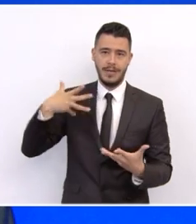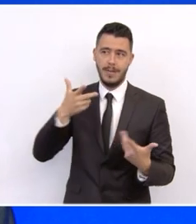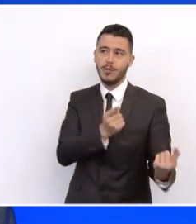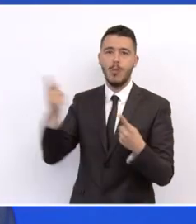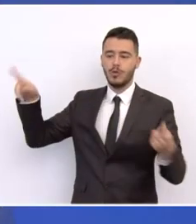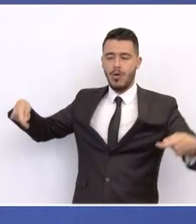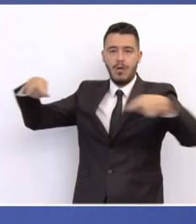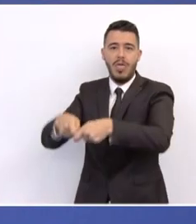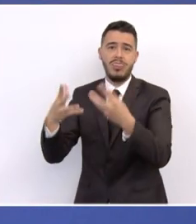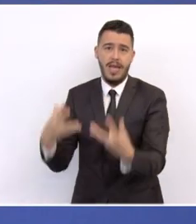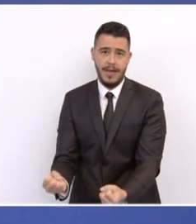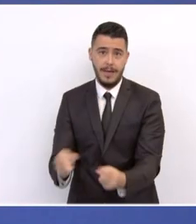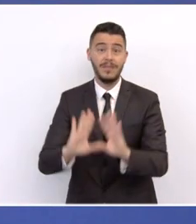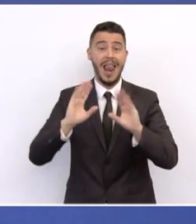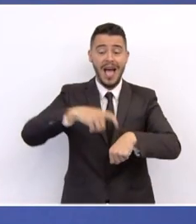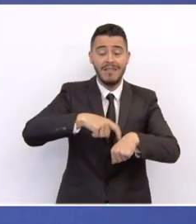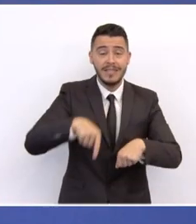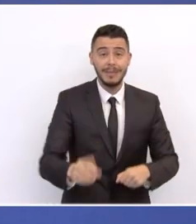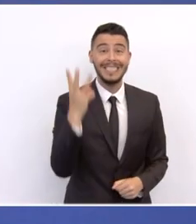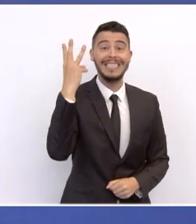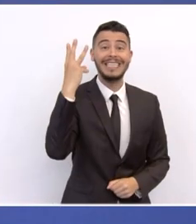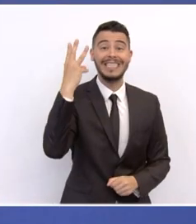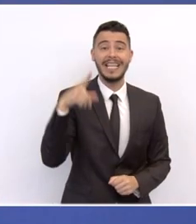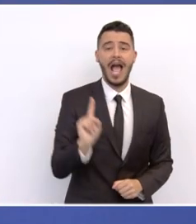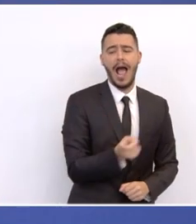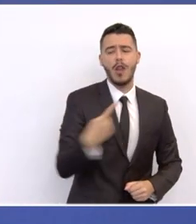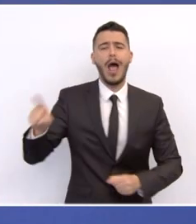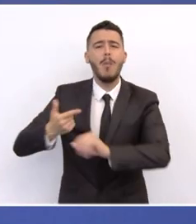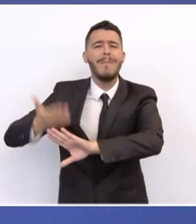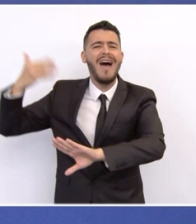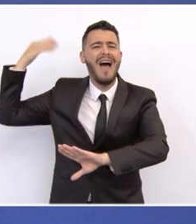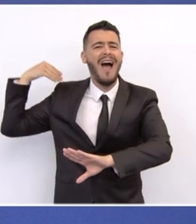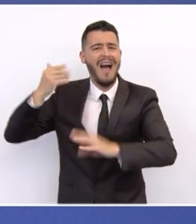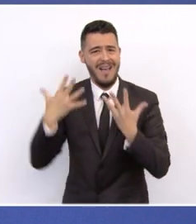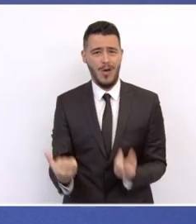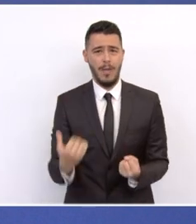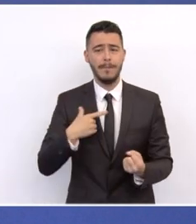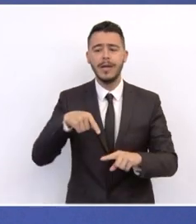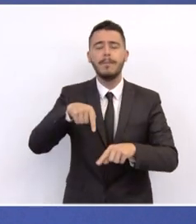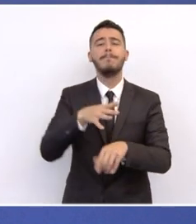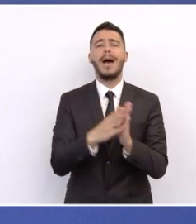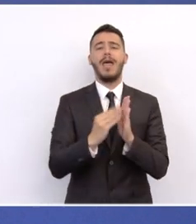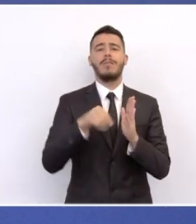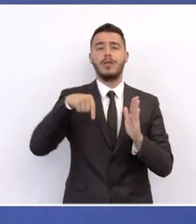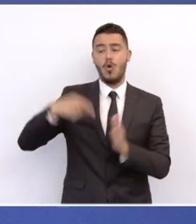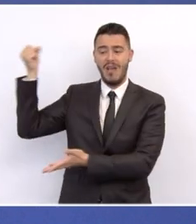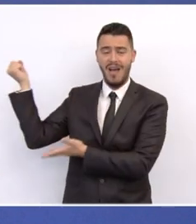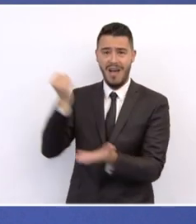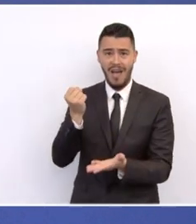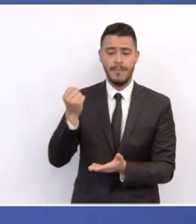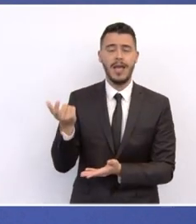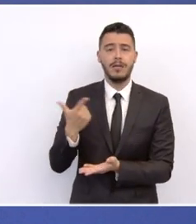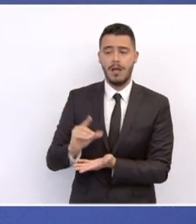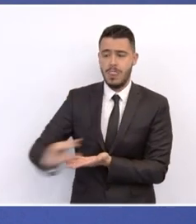σχέση με το παρελθόν. Πρώτον, τα δάνεια δεν θα δίνονται δεξιά και αριστερά, αλλά αποκλειστικά σε πέντε